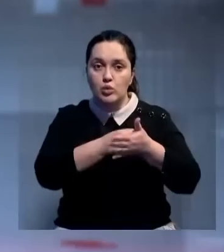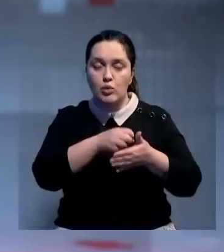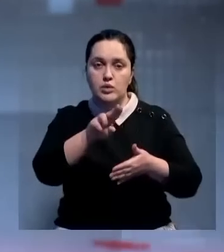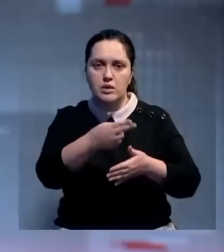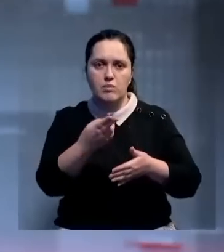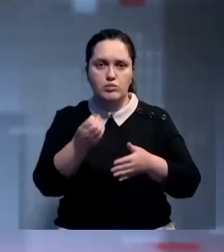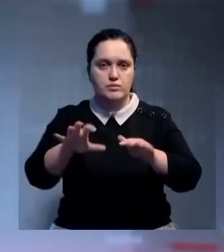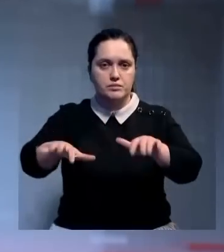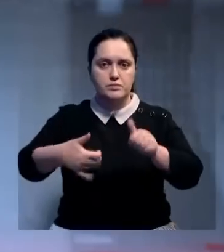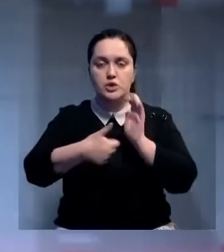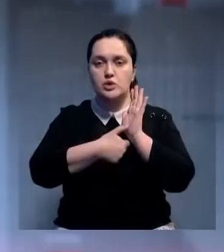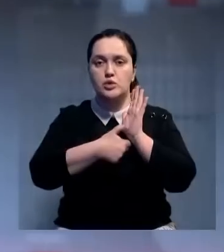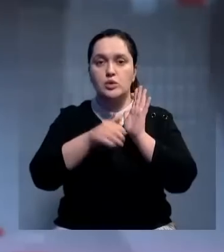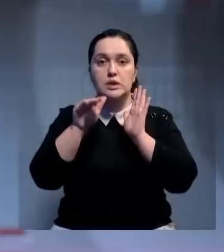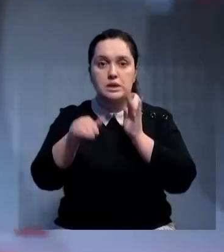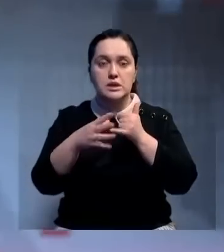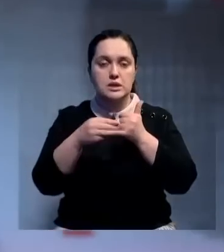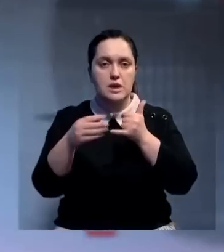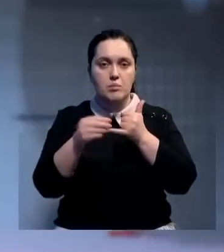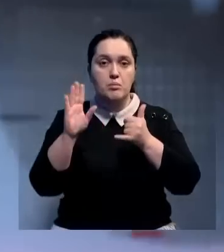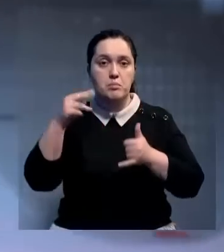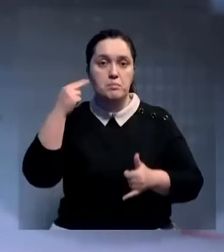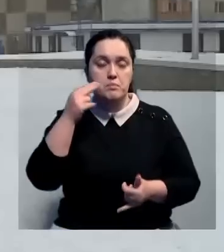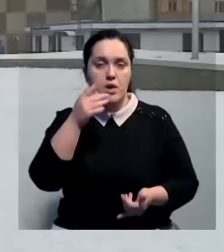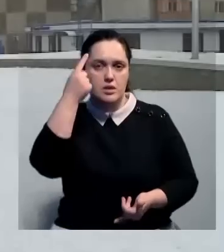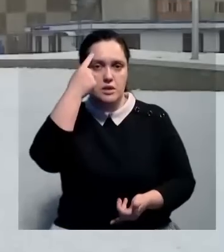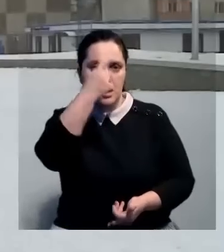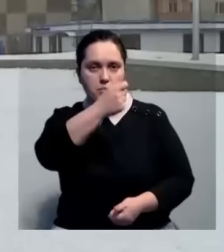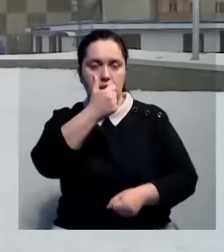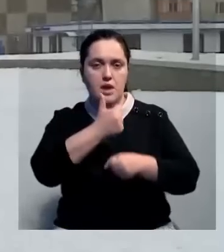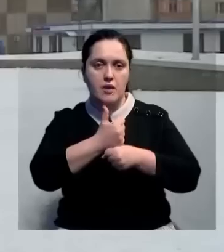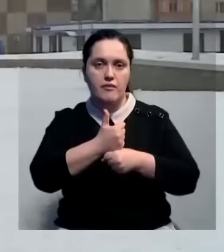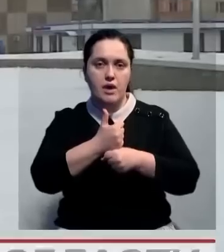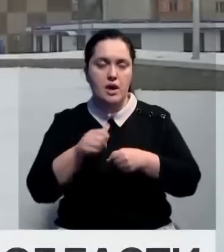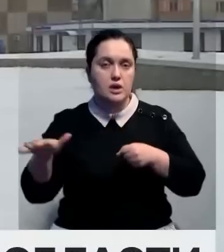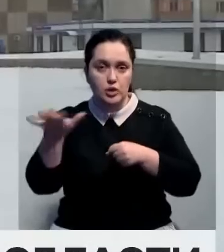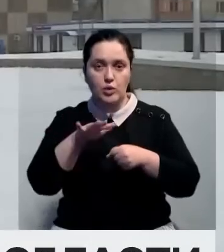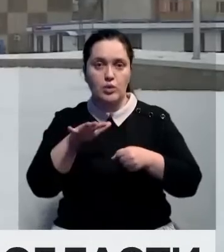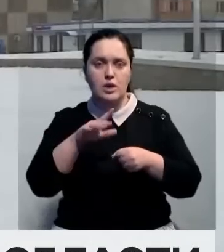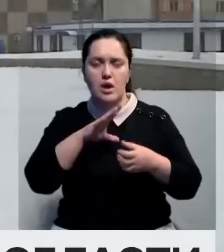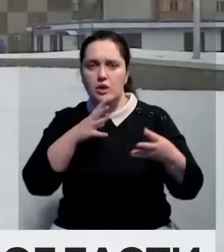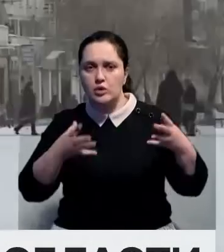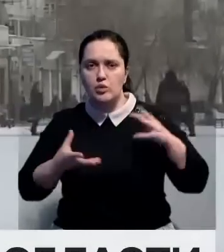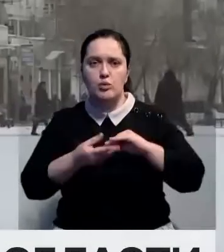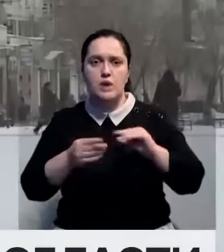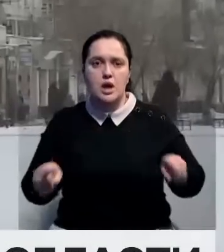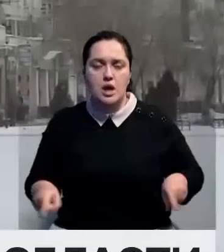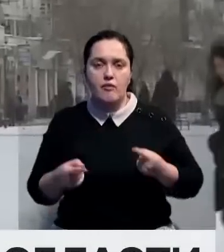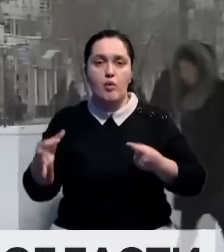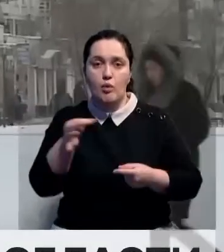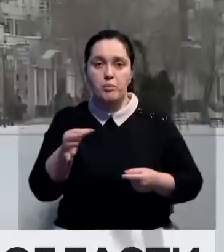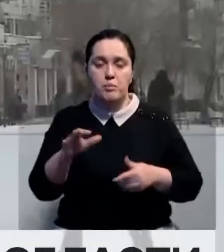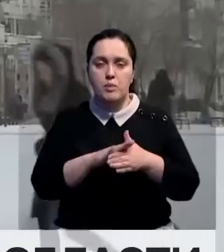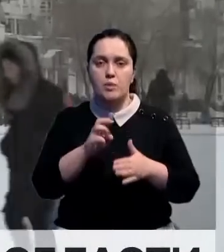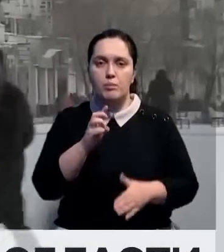изъять еще около 600 тысяч. Об этом президенту сообщил глава региона. Подводя итоги развития области, Ермаганбет Булькпаев